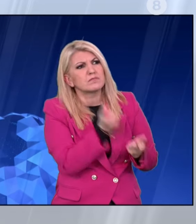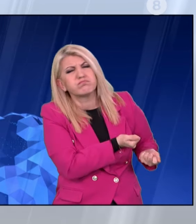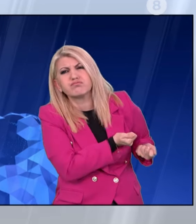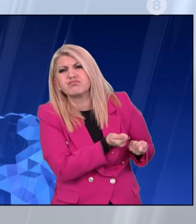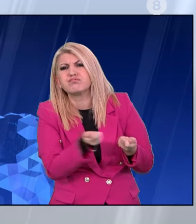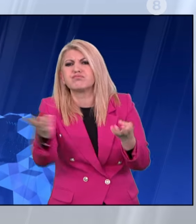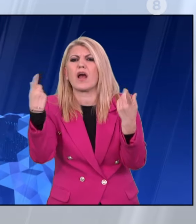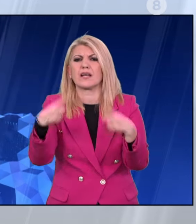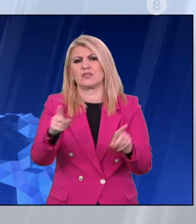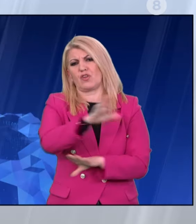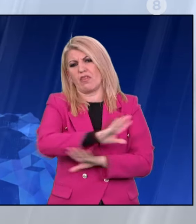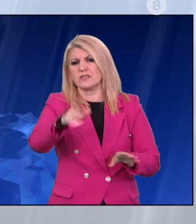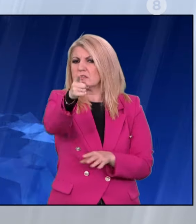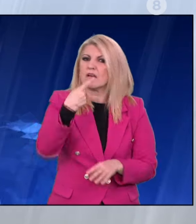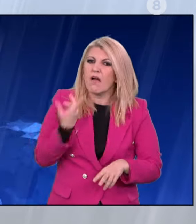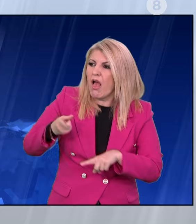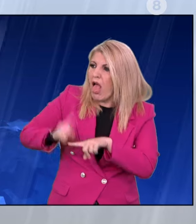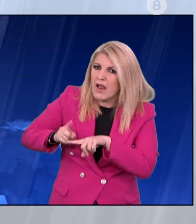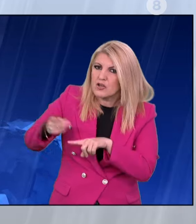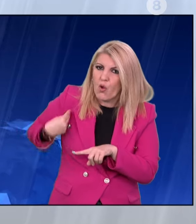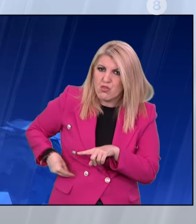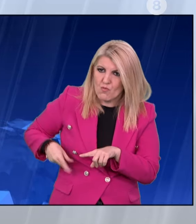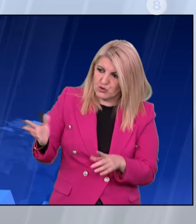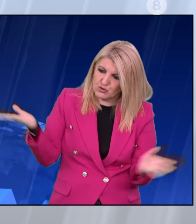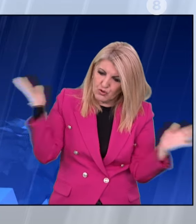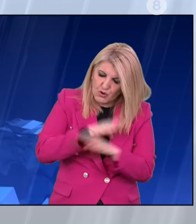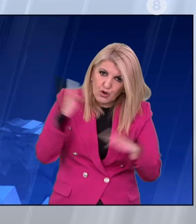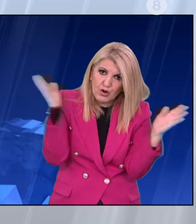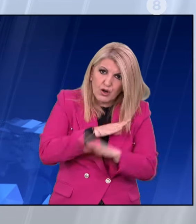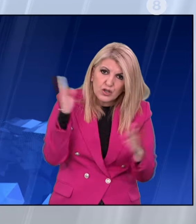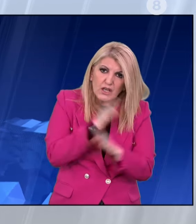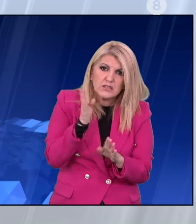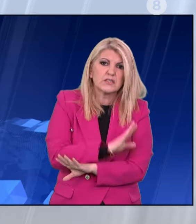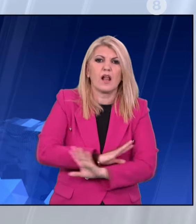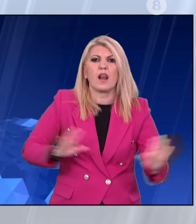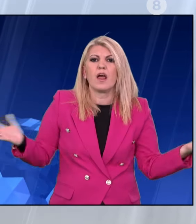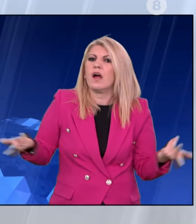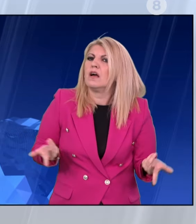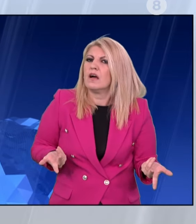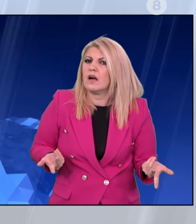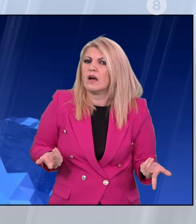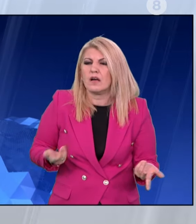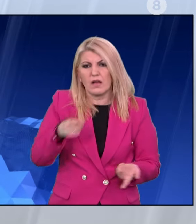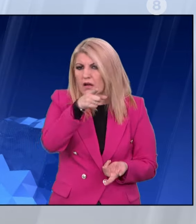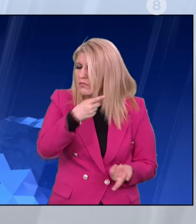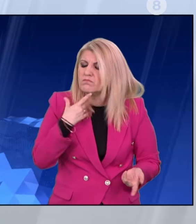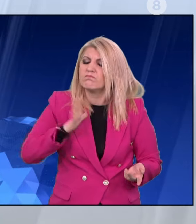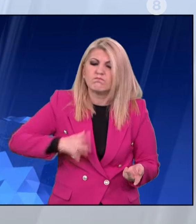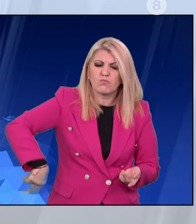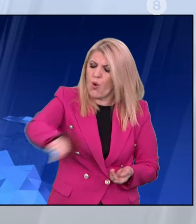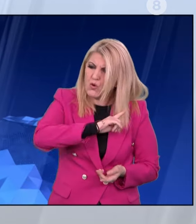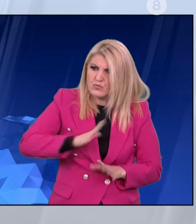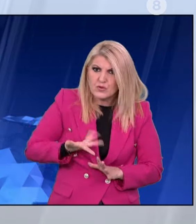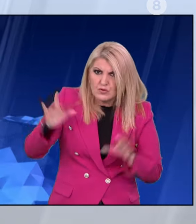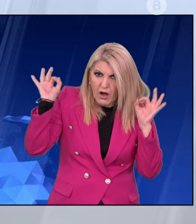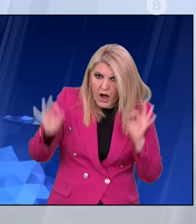των συγκεκριμένων φυσικά προσώπων που εμπλέκονται και έχουν αποφασίσει ότι αυτό δεν θα το αφήσουν να περάσει έτσι. Η Νίκη Κεραμέως